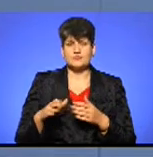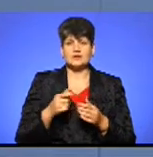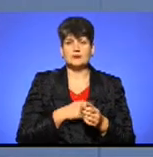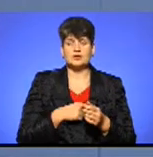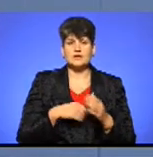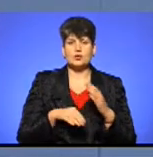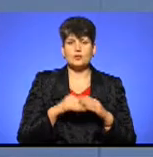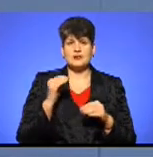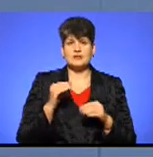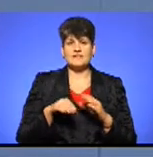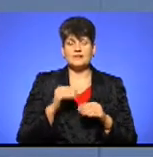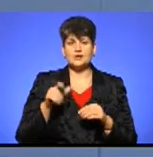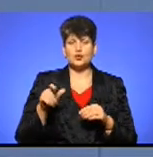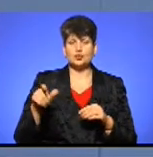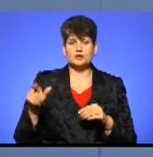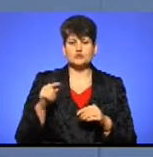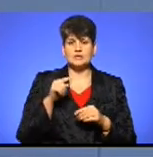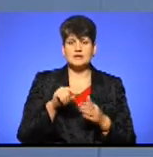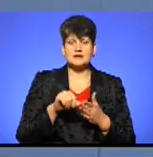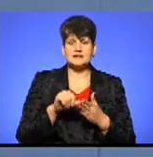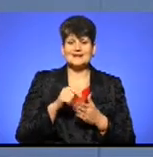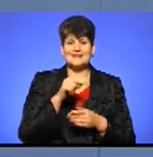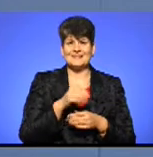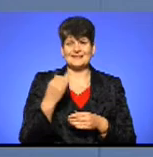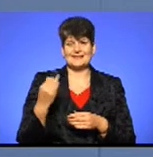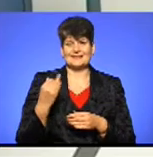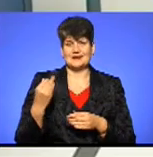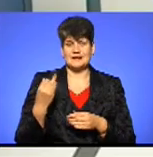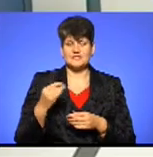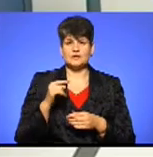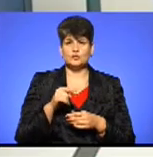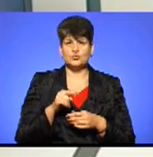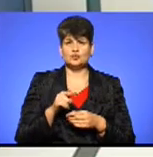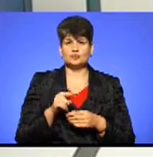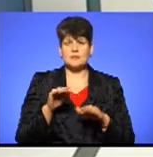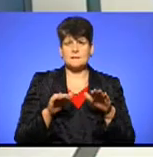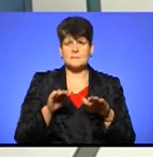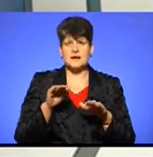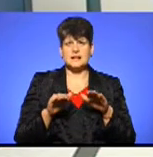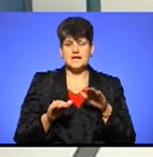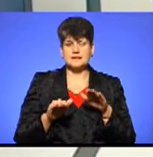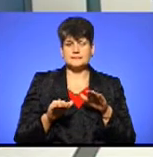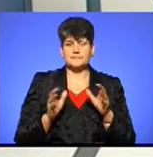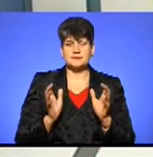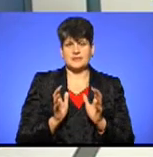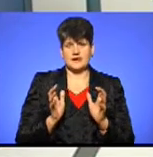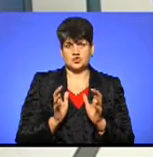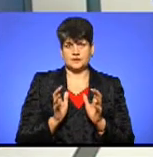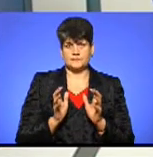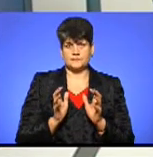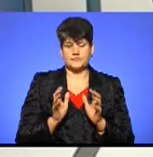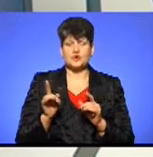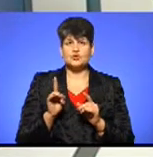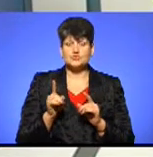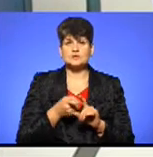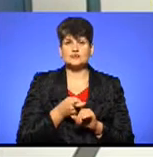обирали на виборах люди для того, щоб вони представляли їхні інтереси. Тому тут баланс, в принципі, він збережений. Що ж